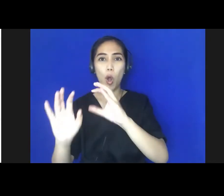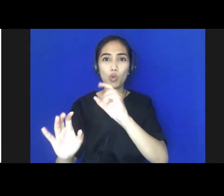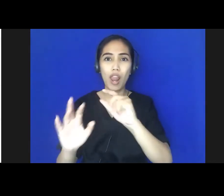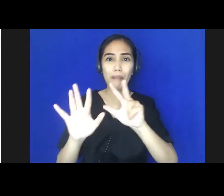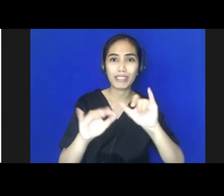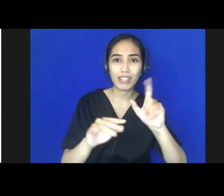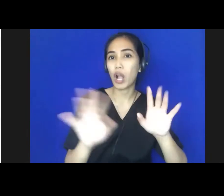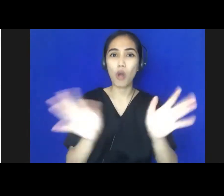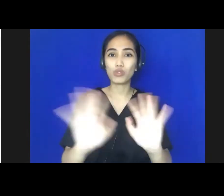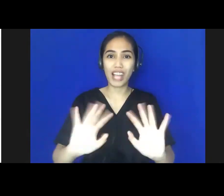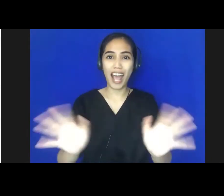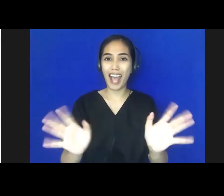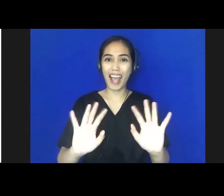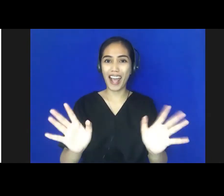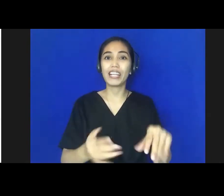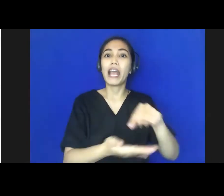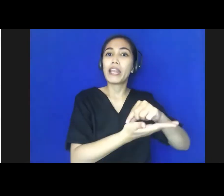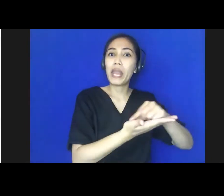adik-adik sekalian. Terima kasih.